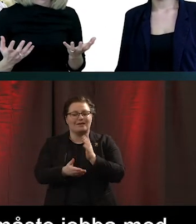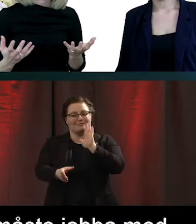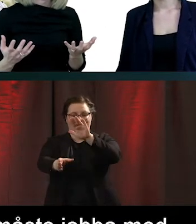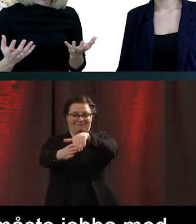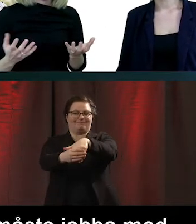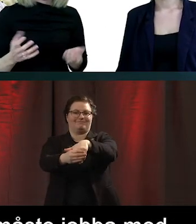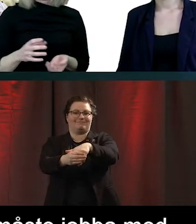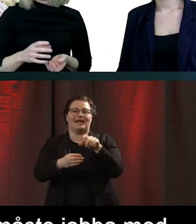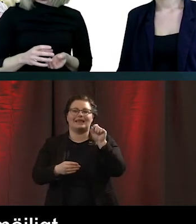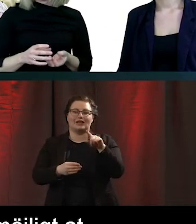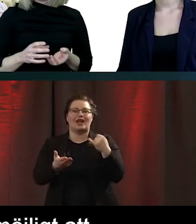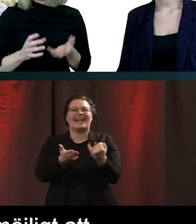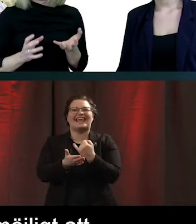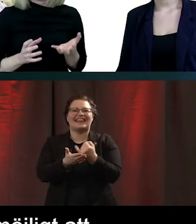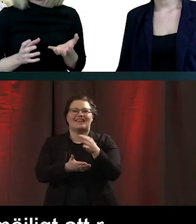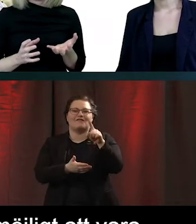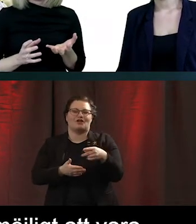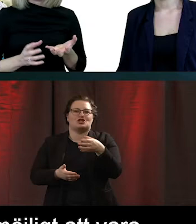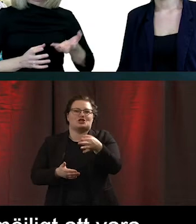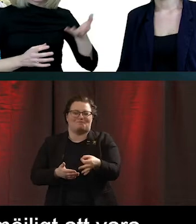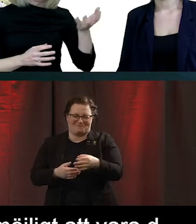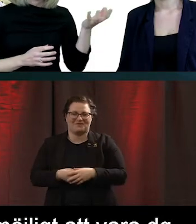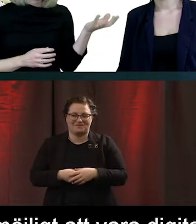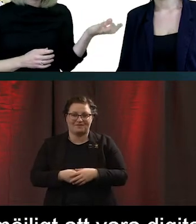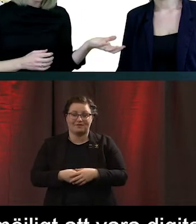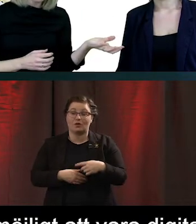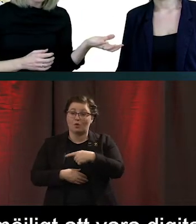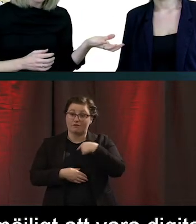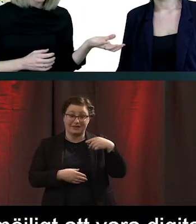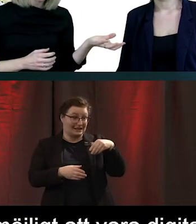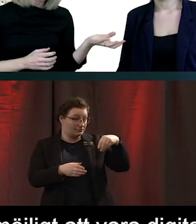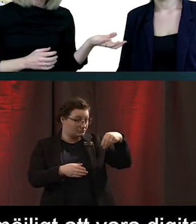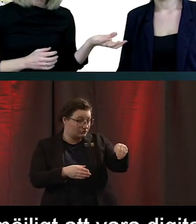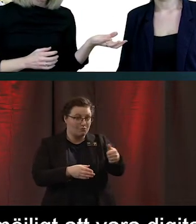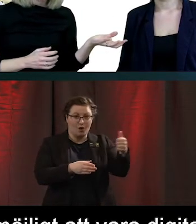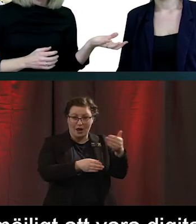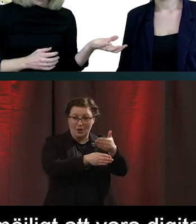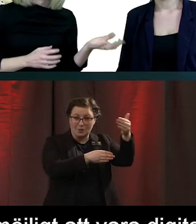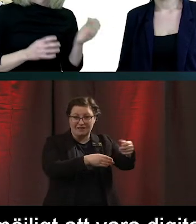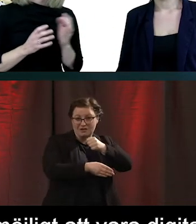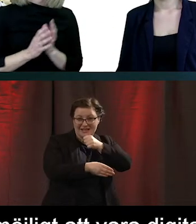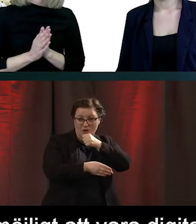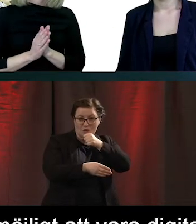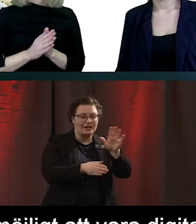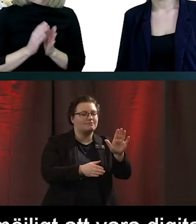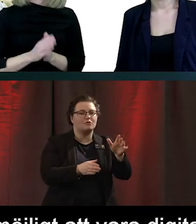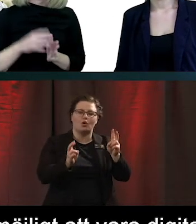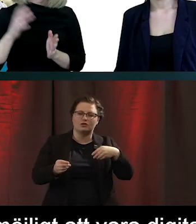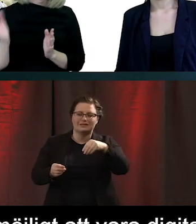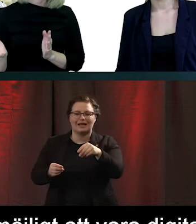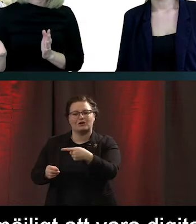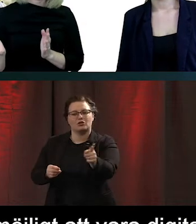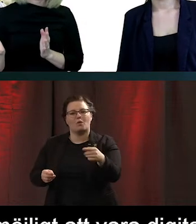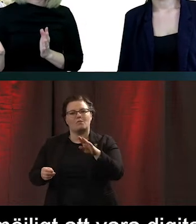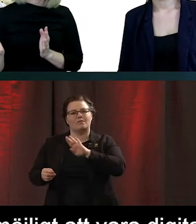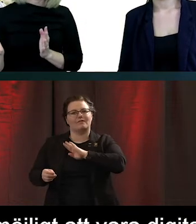innanförskapet. Och vi kan inte bara satsa på de seniorer som är i det digitala utanförskapet idag. Utan vi måste också satsa på de som är